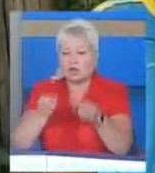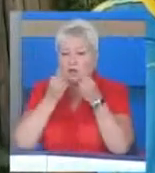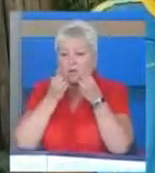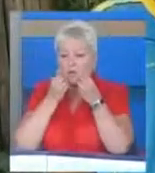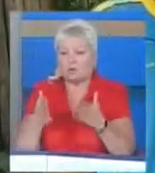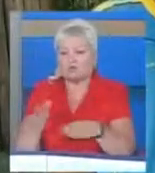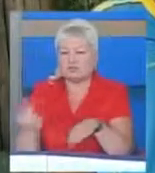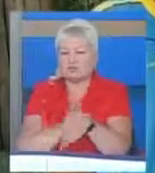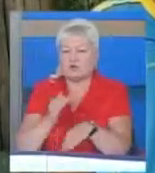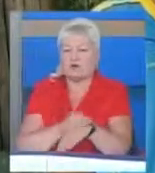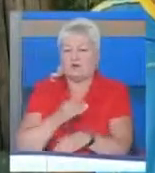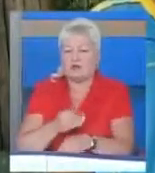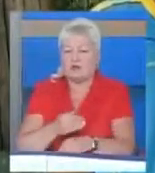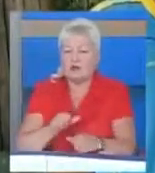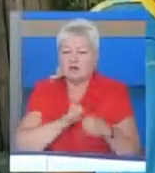відзивчеві люди.